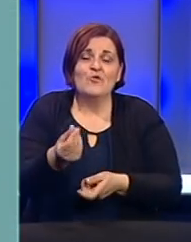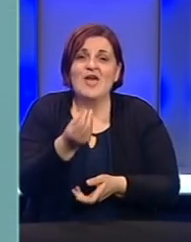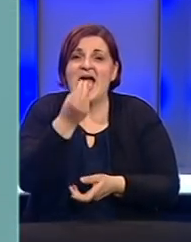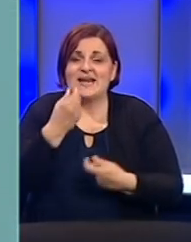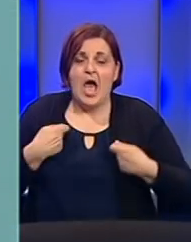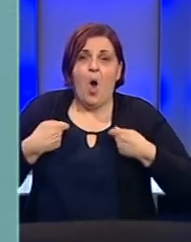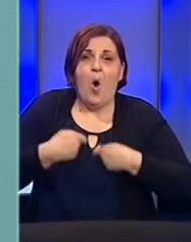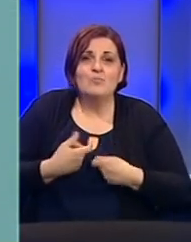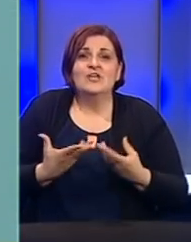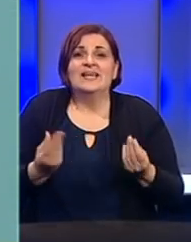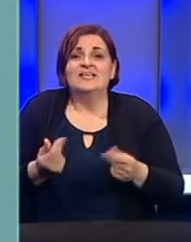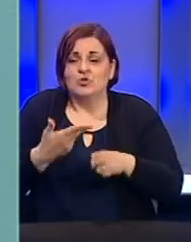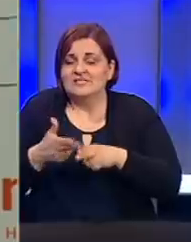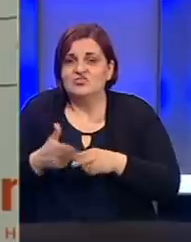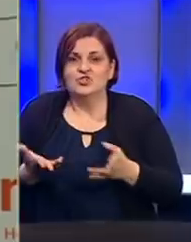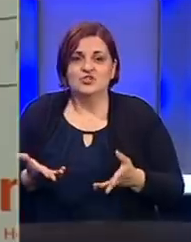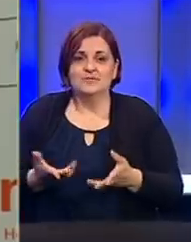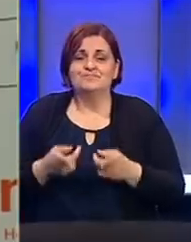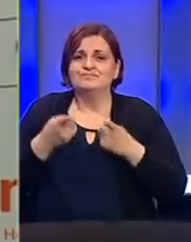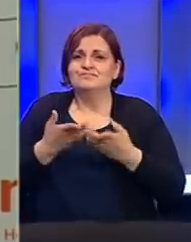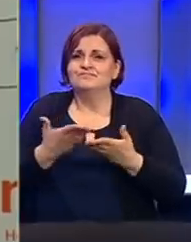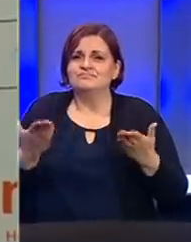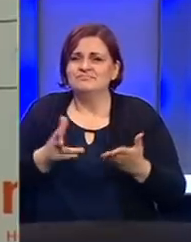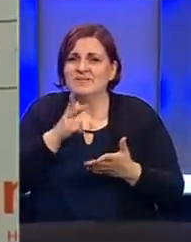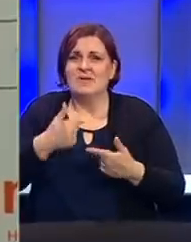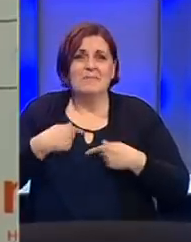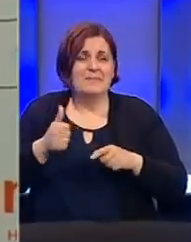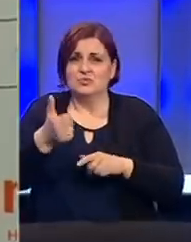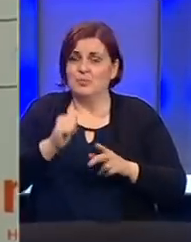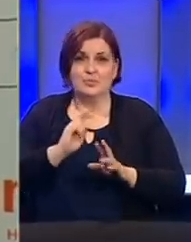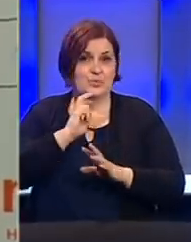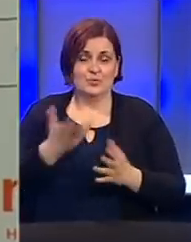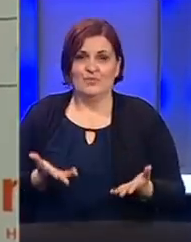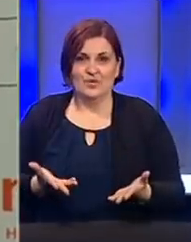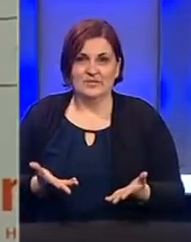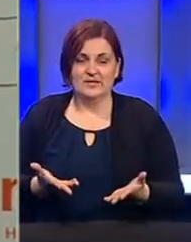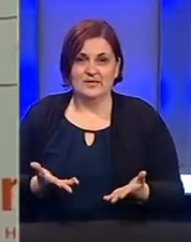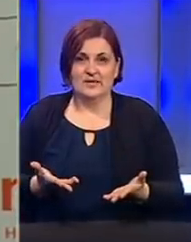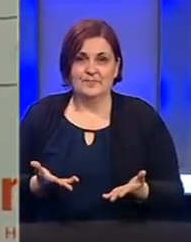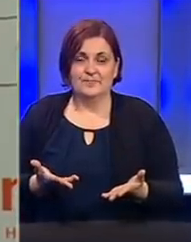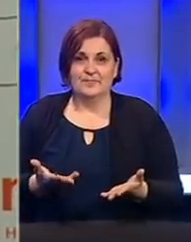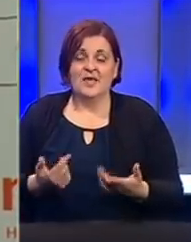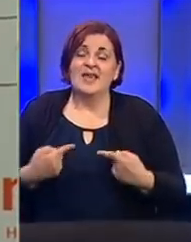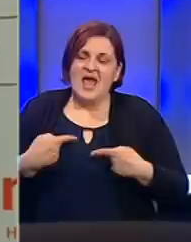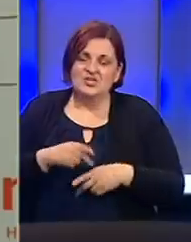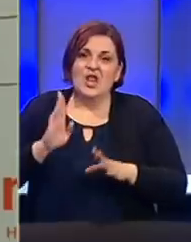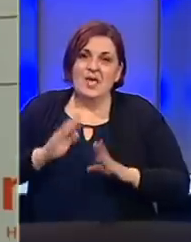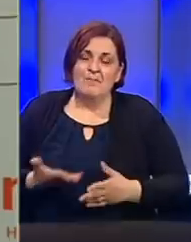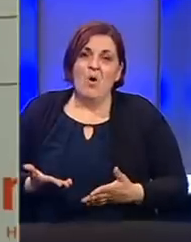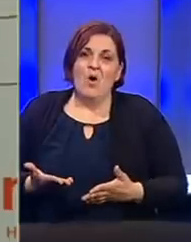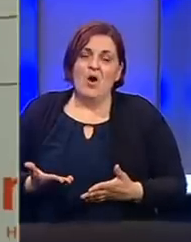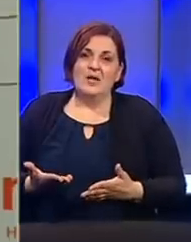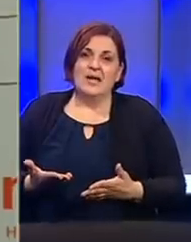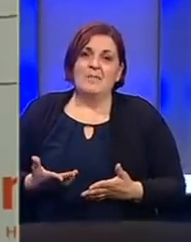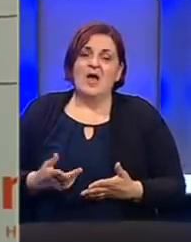hranu, odjeću i sredstva za higijenu. To su oni neki zatjev na koje ne možemo sto posto odgovoriti. Nažalost moramo birati